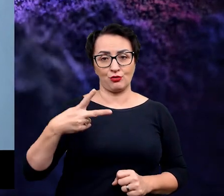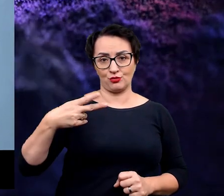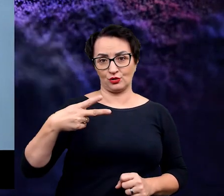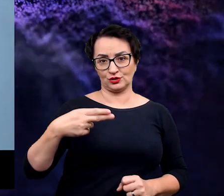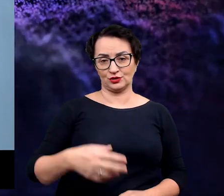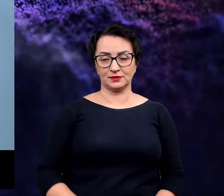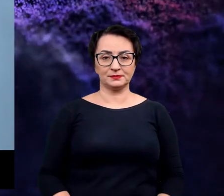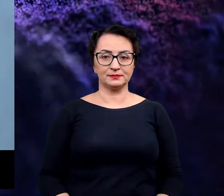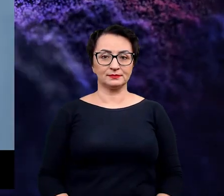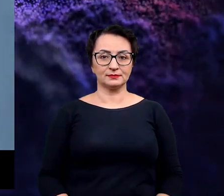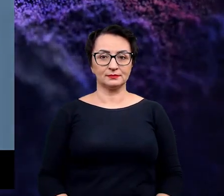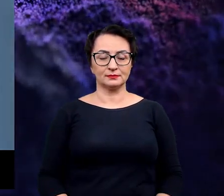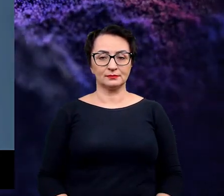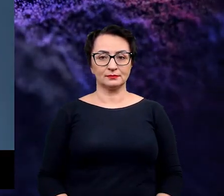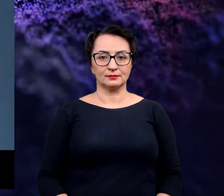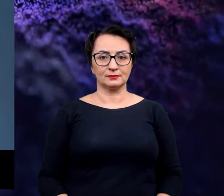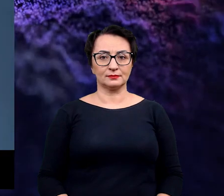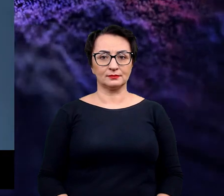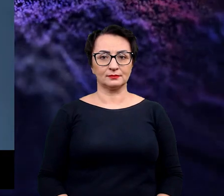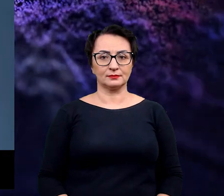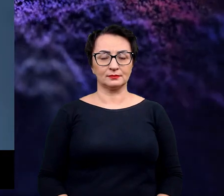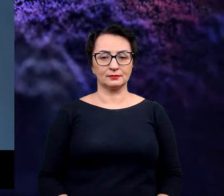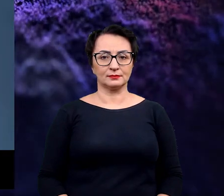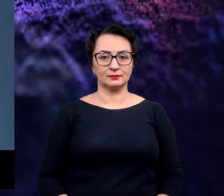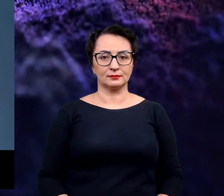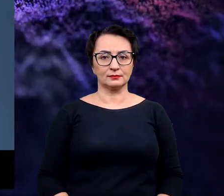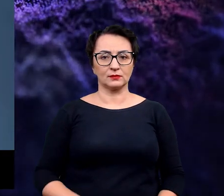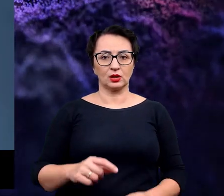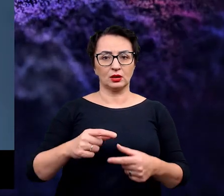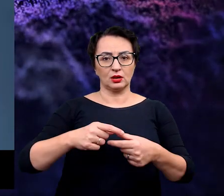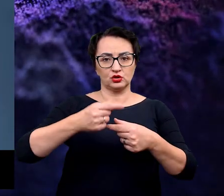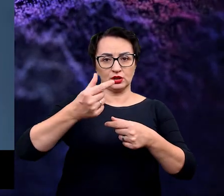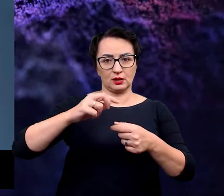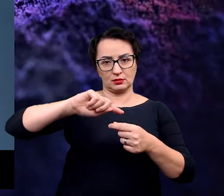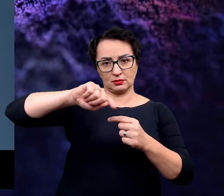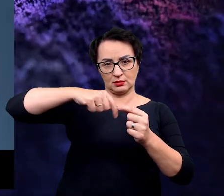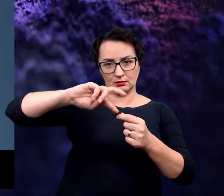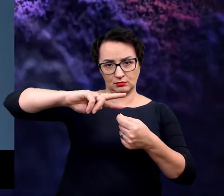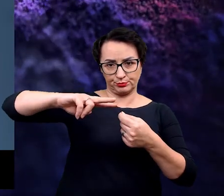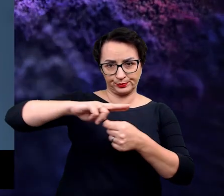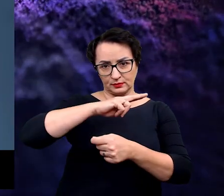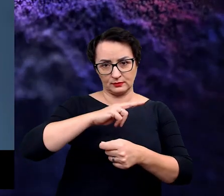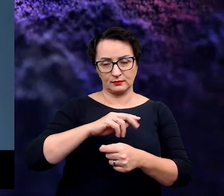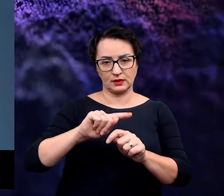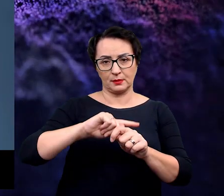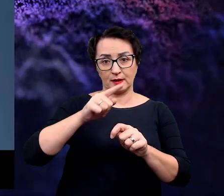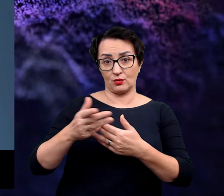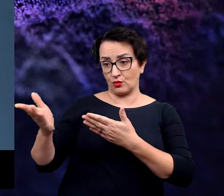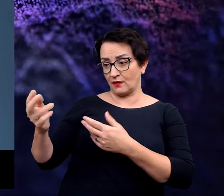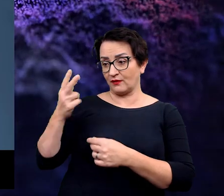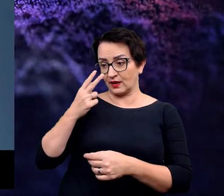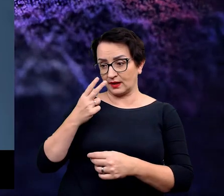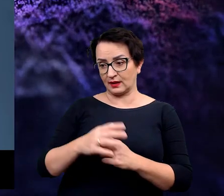działają jak nożyczki. One skręcają się wokół szyjki, powodują odcięcie